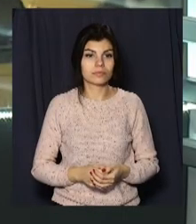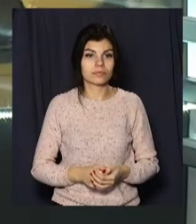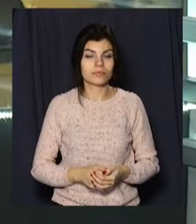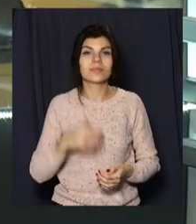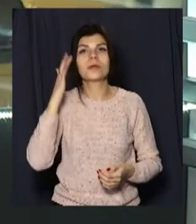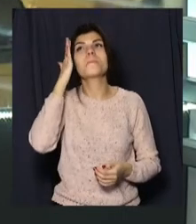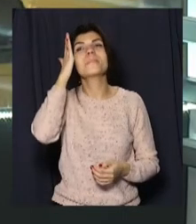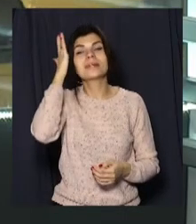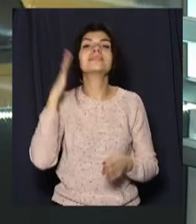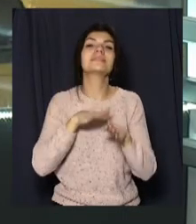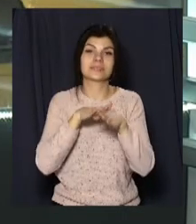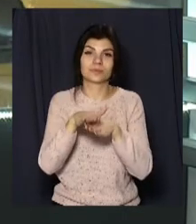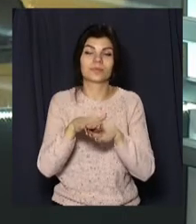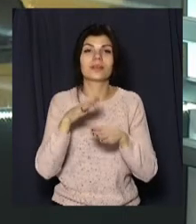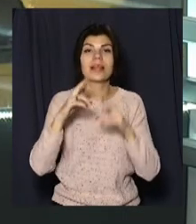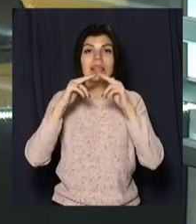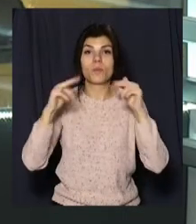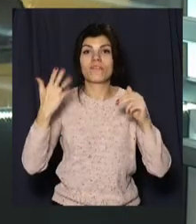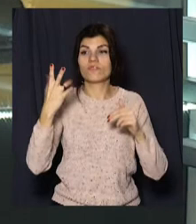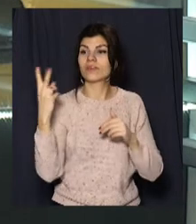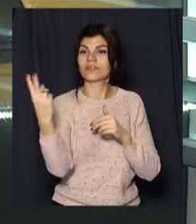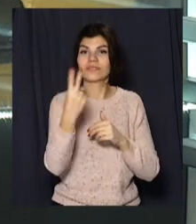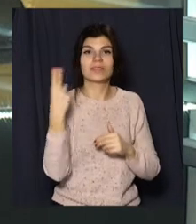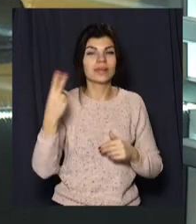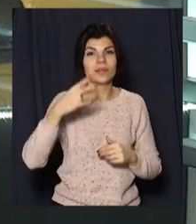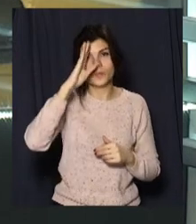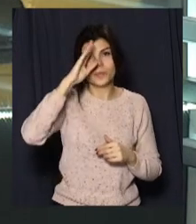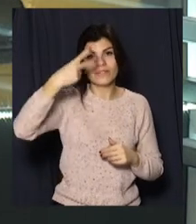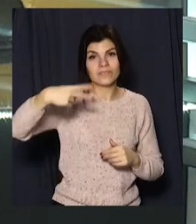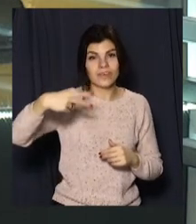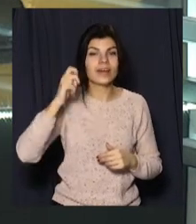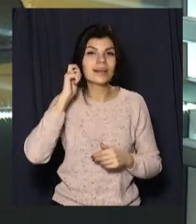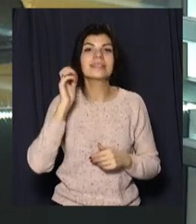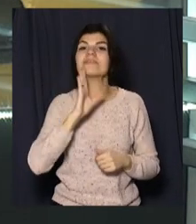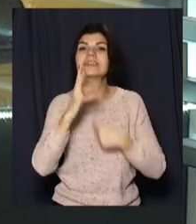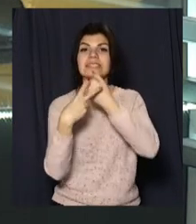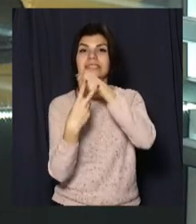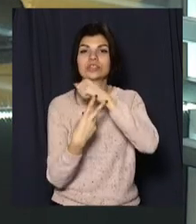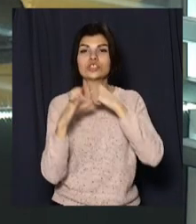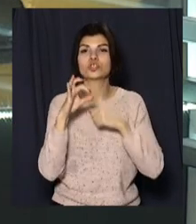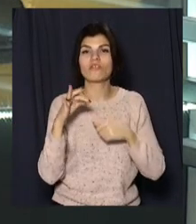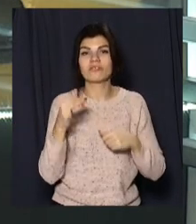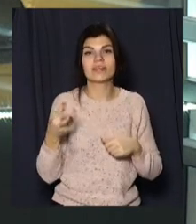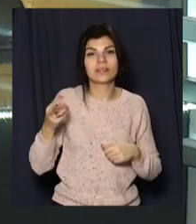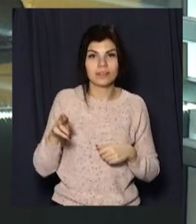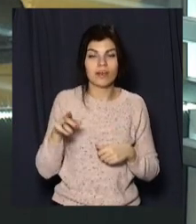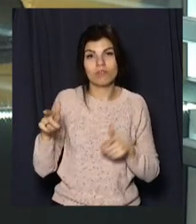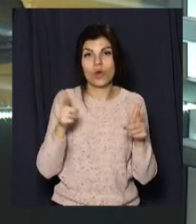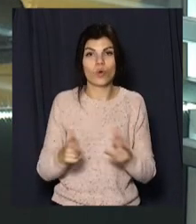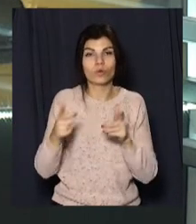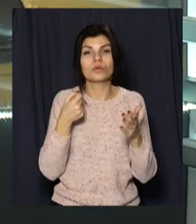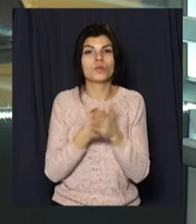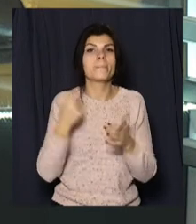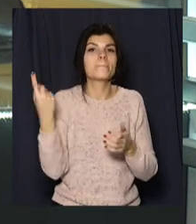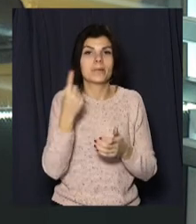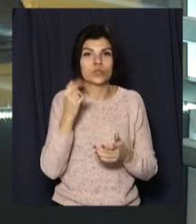Мрії здійснюються. Дніпровська пара фігуристів, 20-річний Артем Даренський і 17-річна Софія Голіченко готуються до